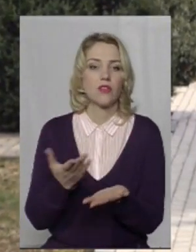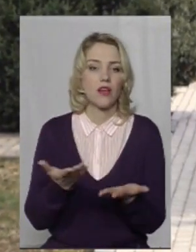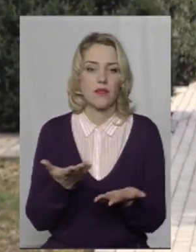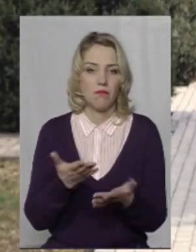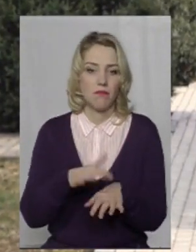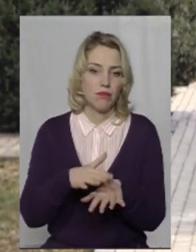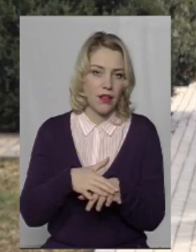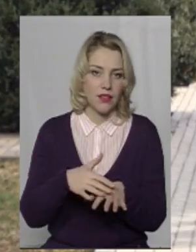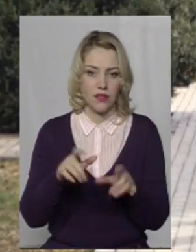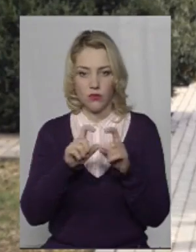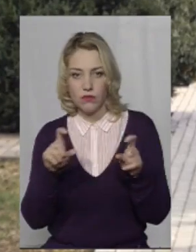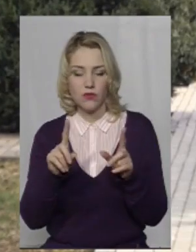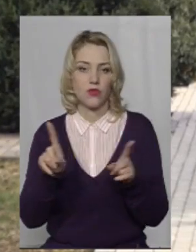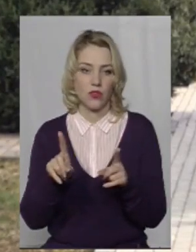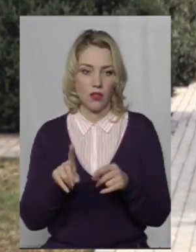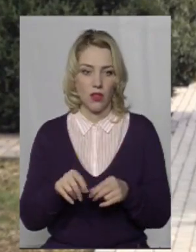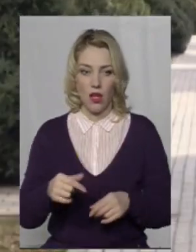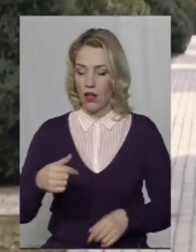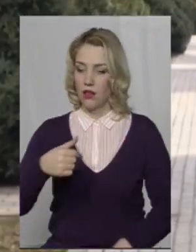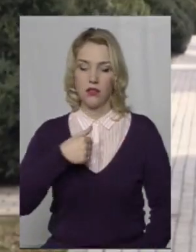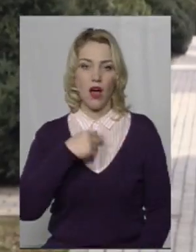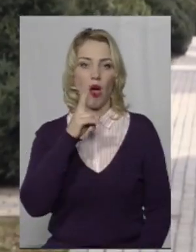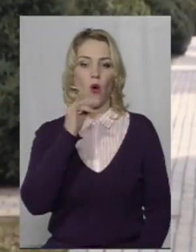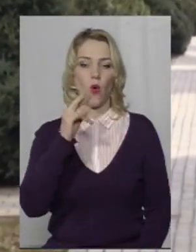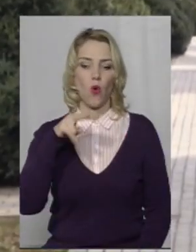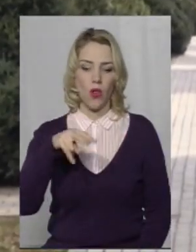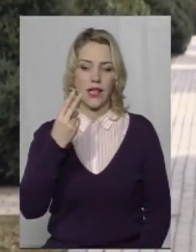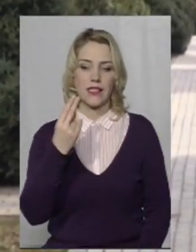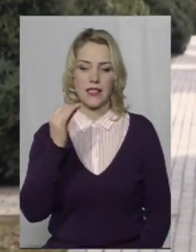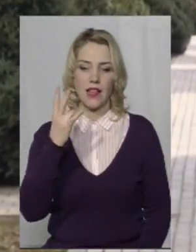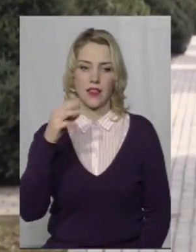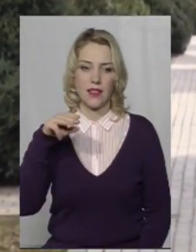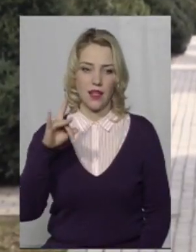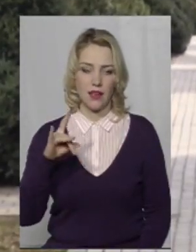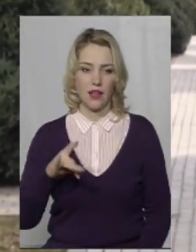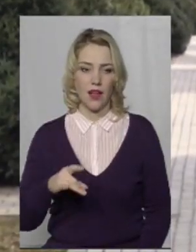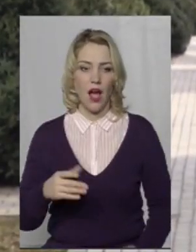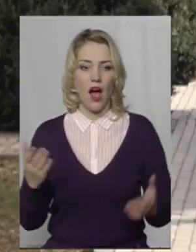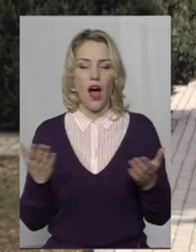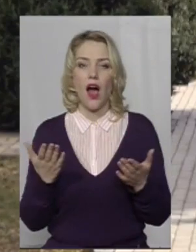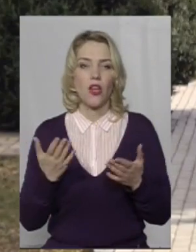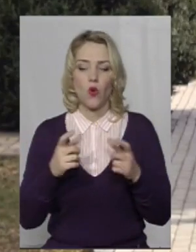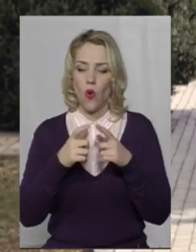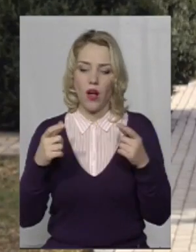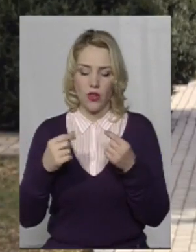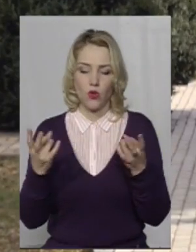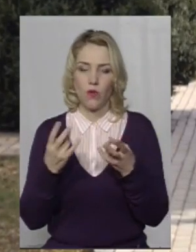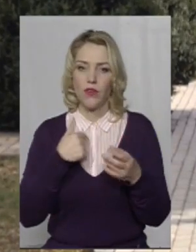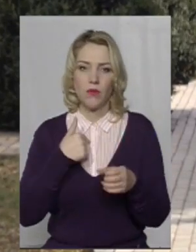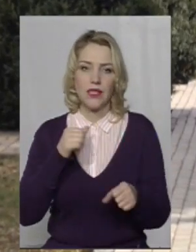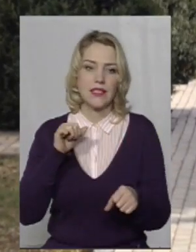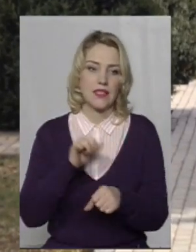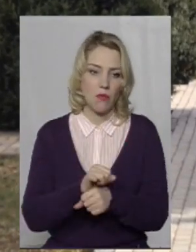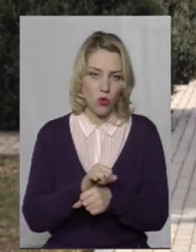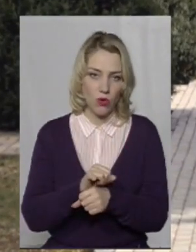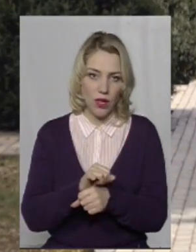установував, він сказав, як колд-центр, яку саме картку мені мають заблокувати. Він кинув